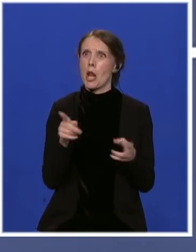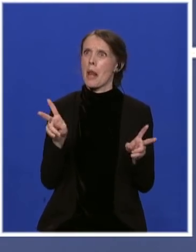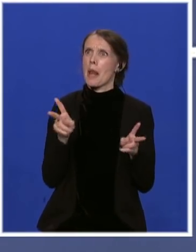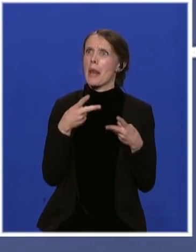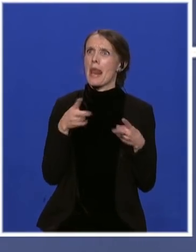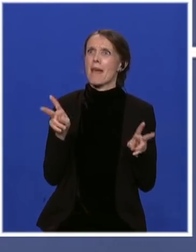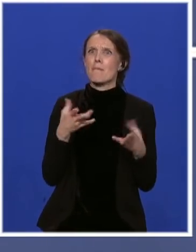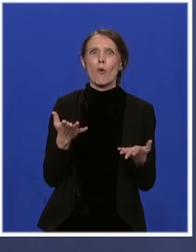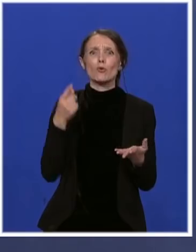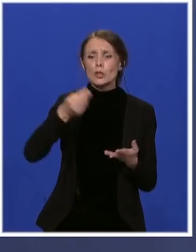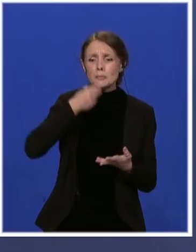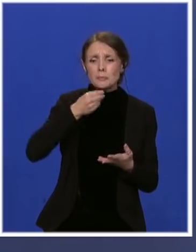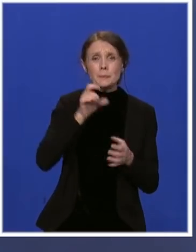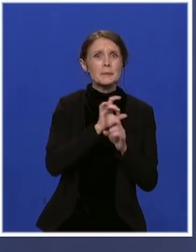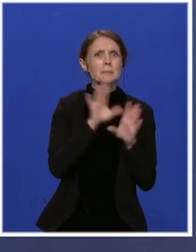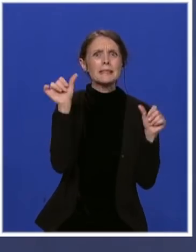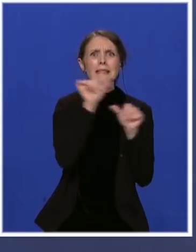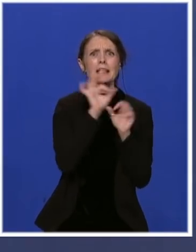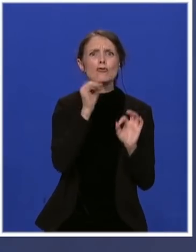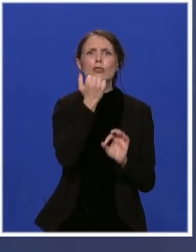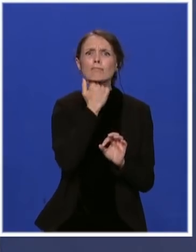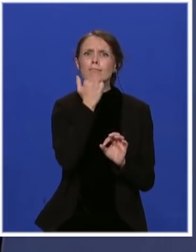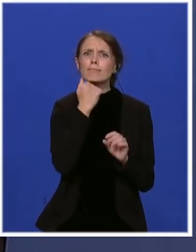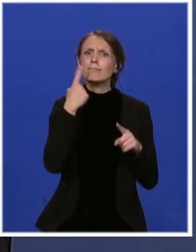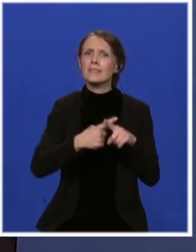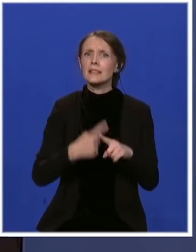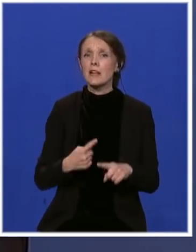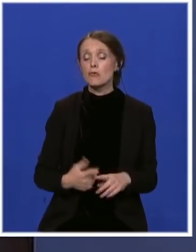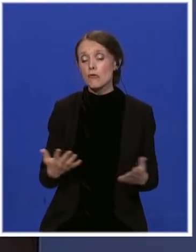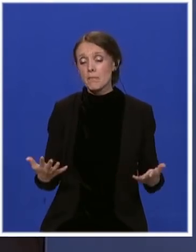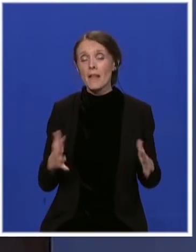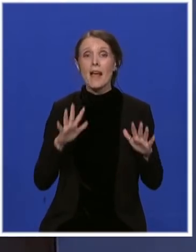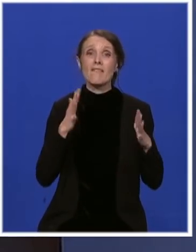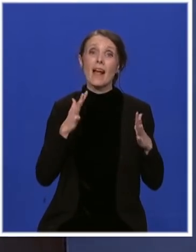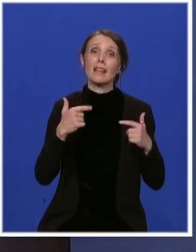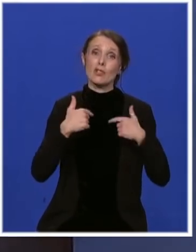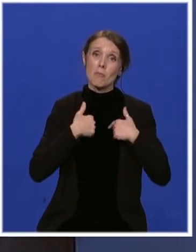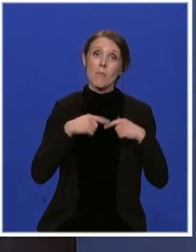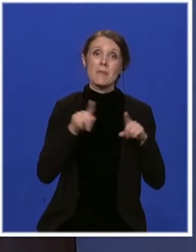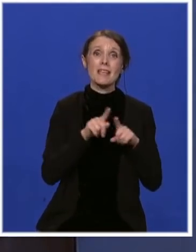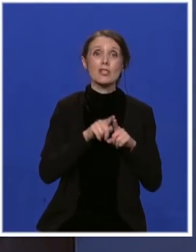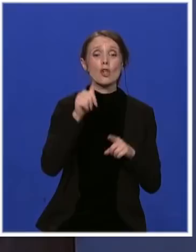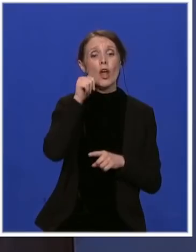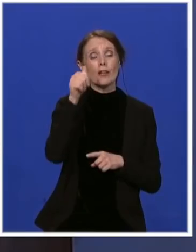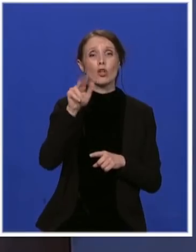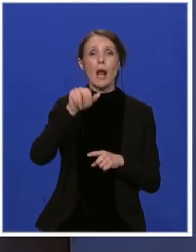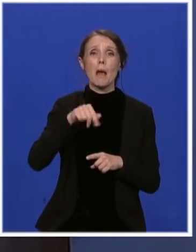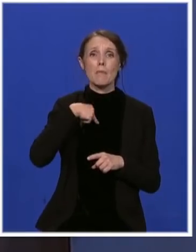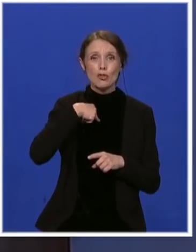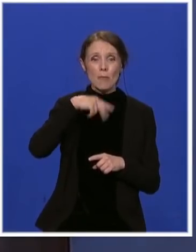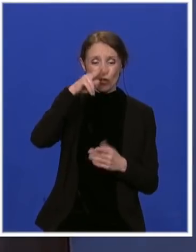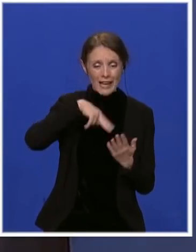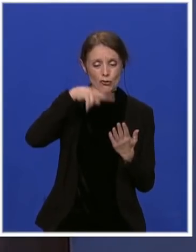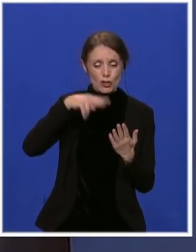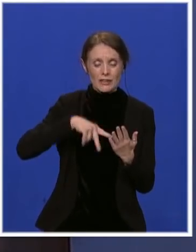čovjek govori bez i jedne greške. Ali valjda ćemo i mi jednom da imamo to da možemo da čitamo, a ne da grešimo